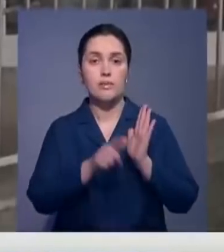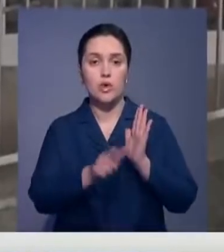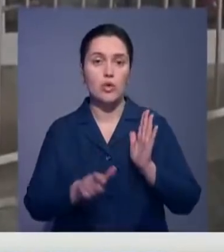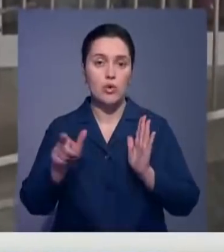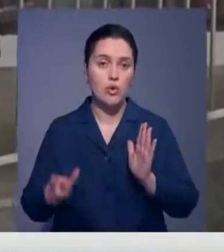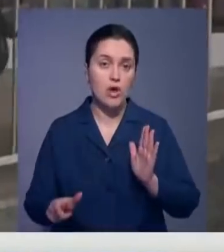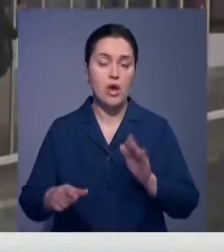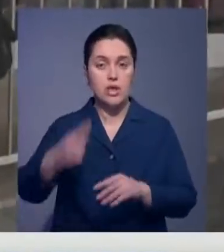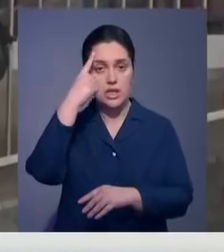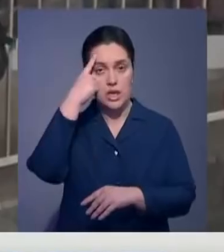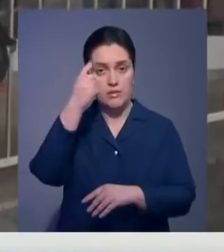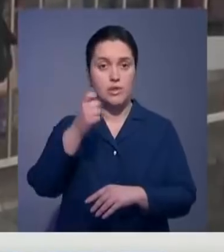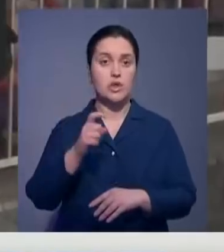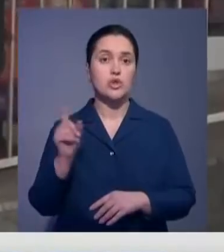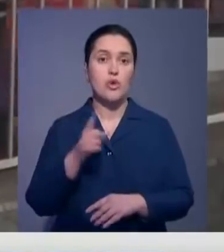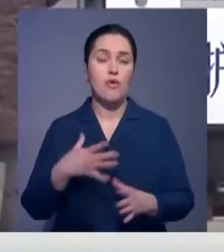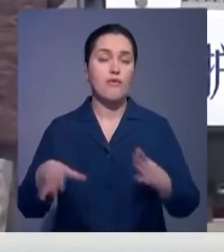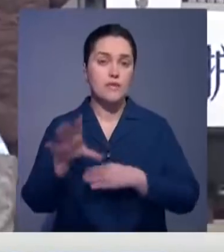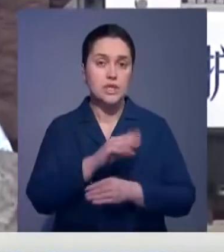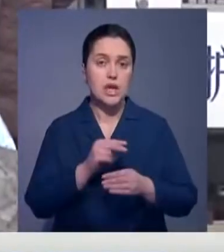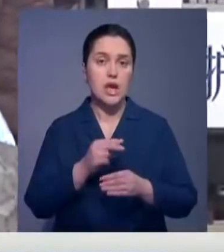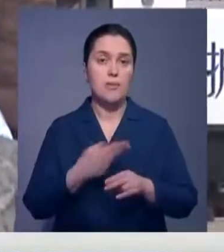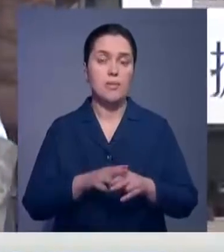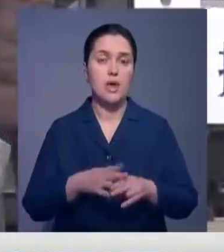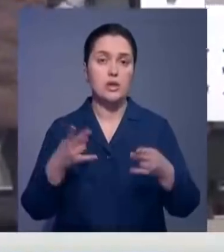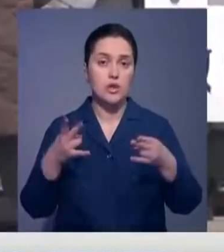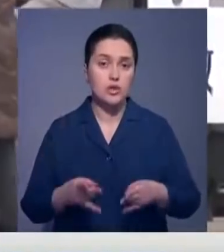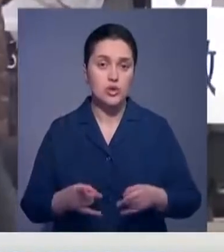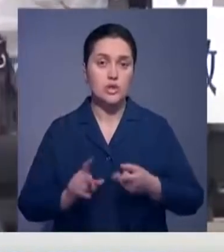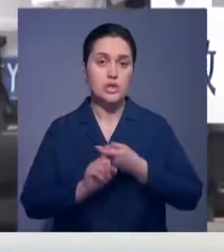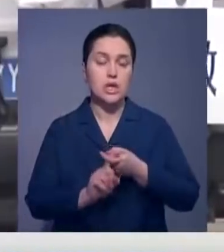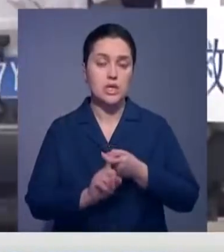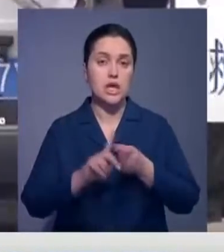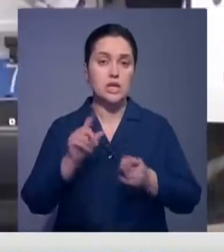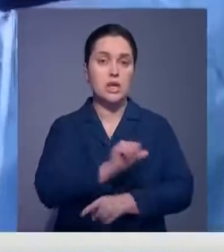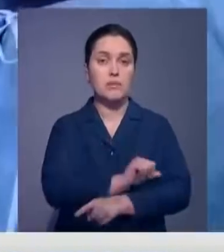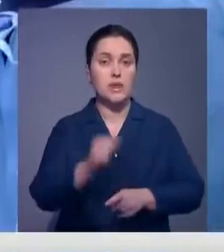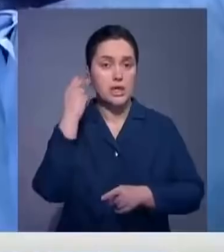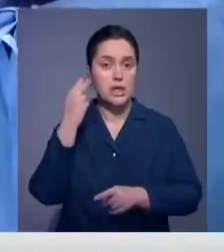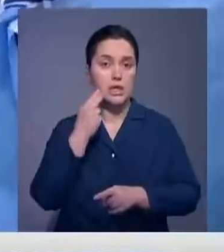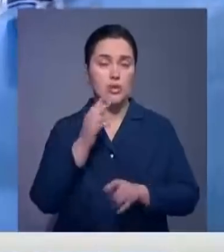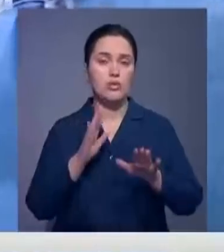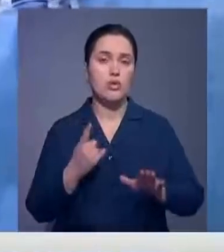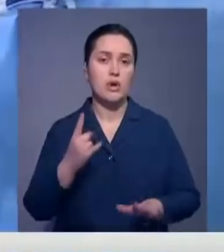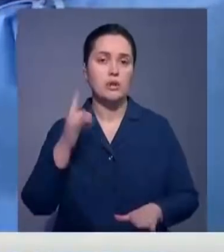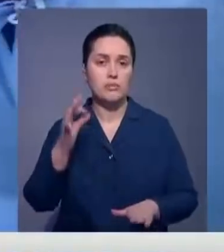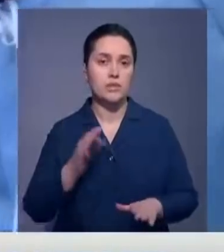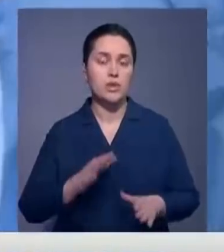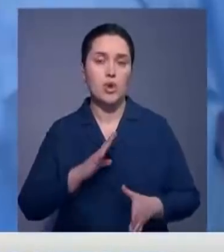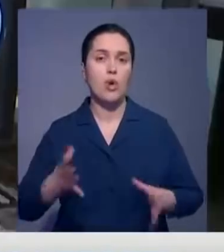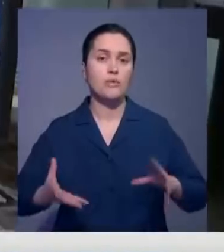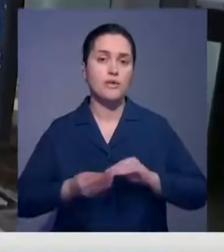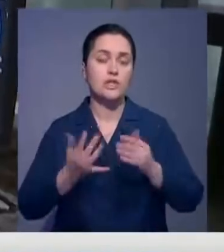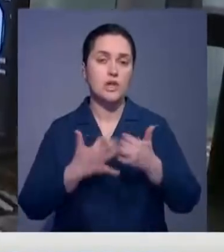тысяч пациентов. Ван Ий также сообщил, что все подтвержденные случаи заражения за пределами страны составляют менее 1